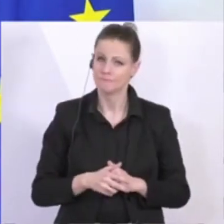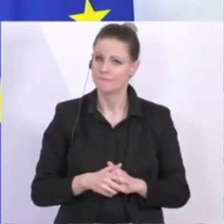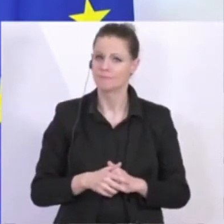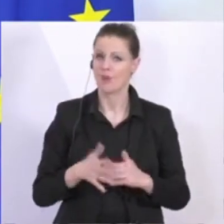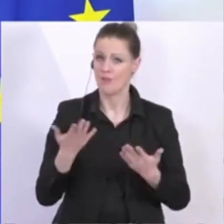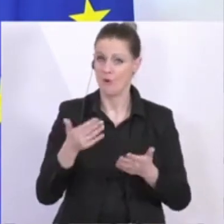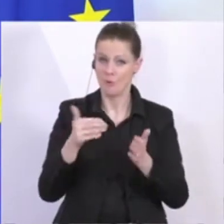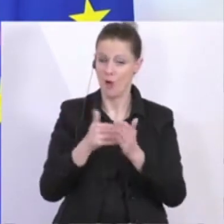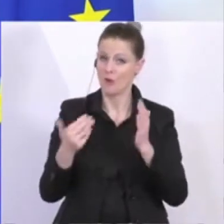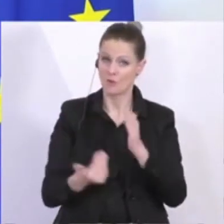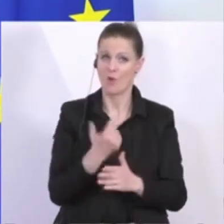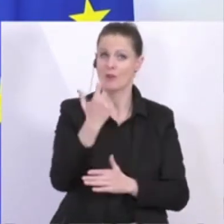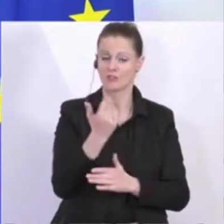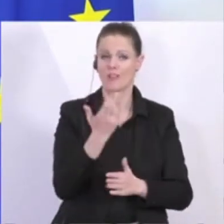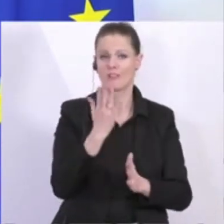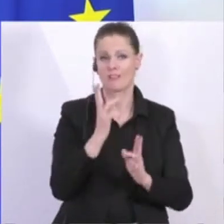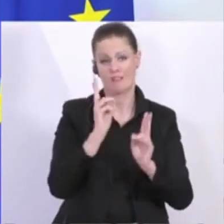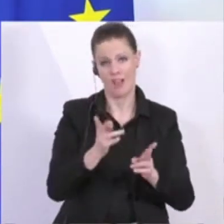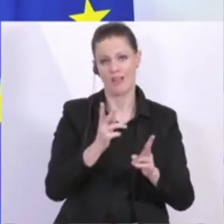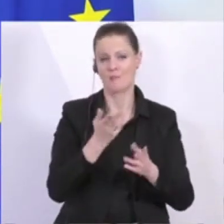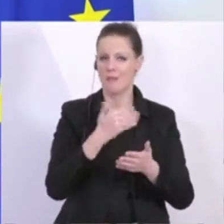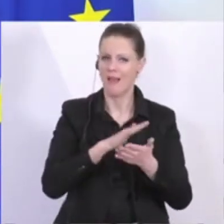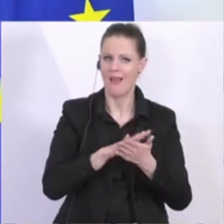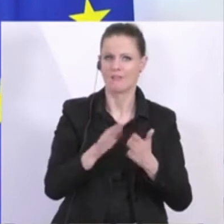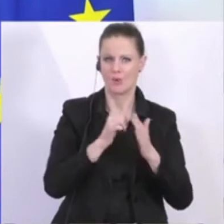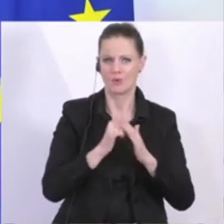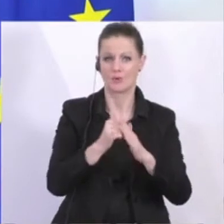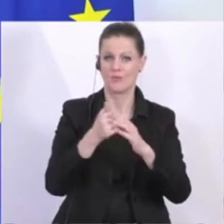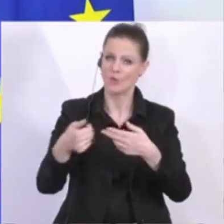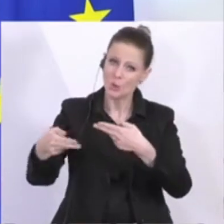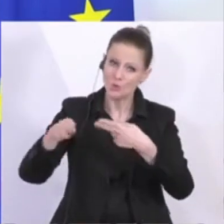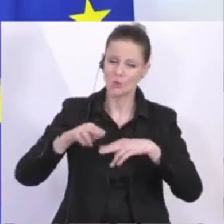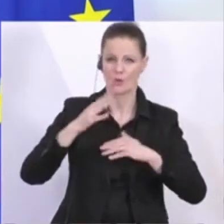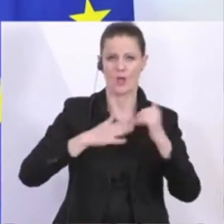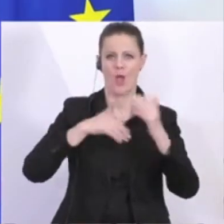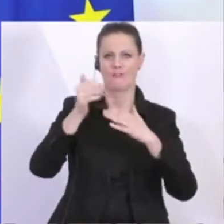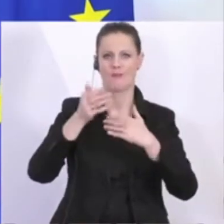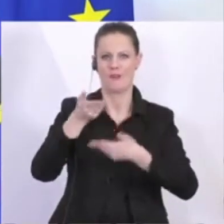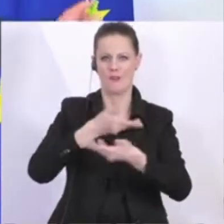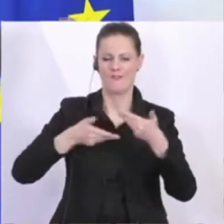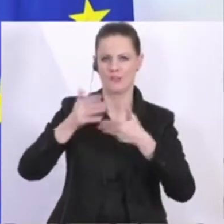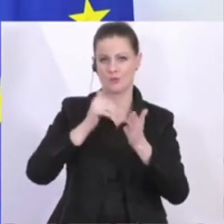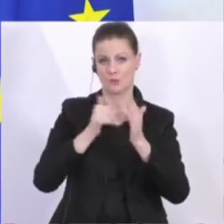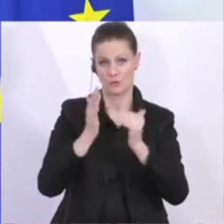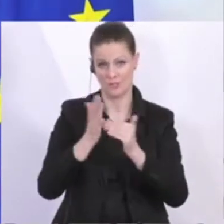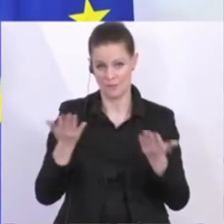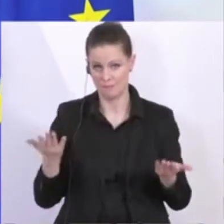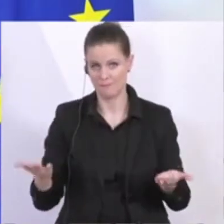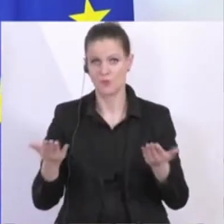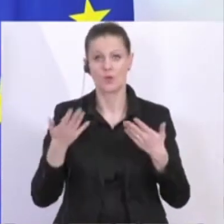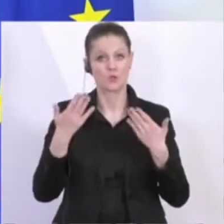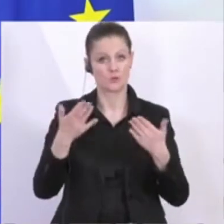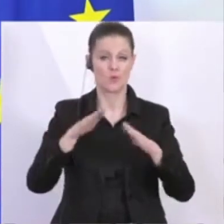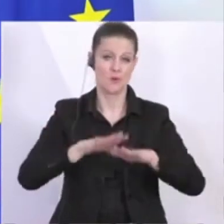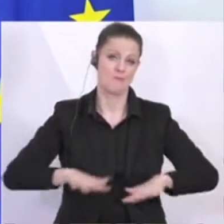dort, wo einer fällig ist. Insgesamt erleichtern wir das Zurückkommen und den Wiederaufbau im Wirtschaftssystem. Das sind